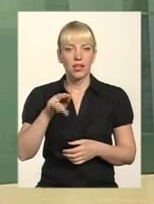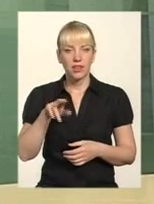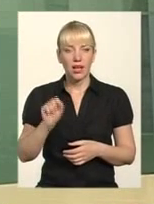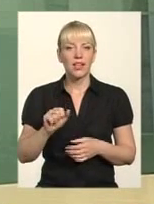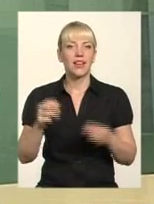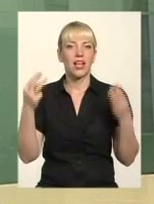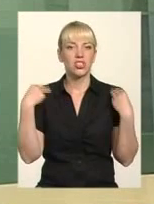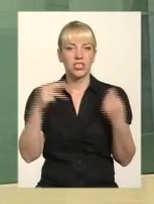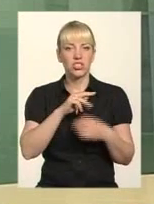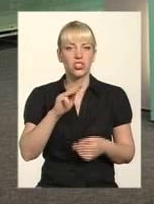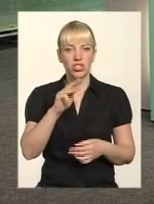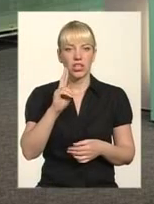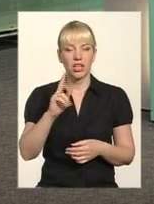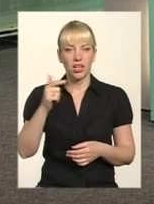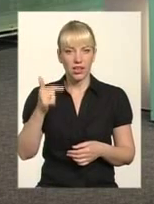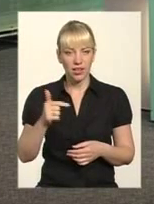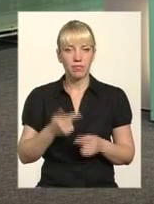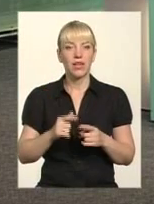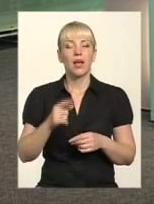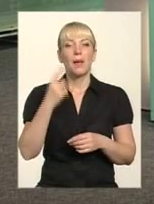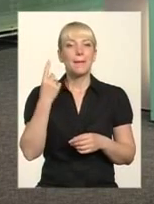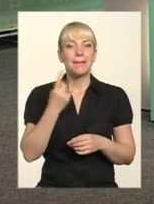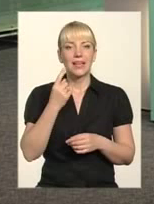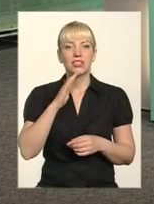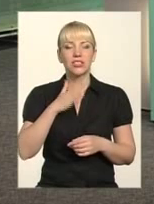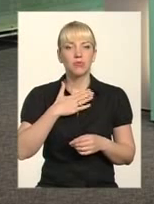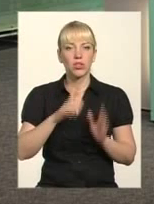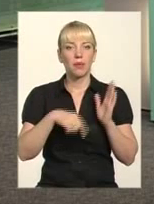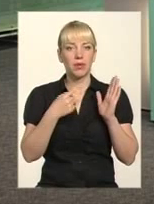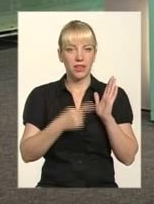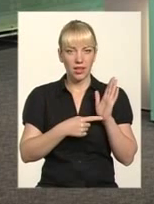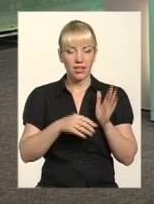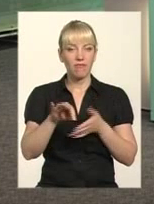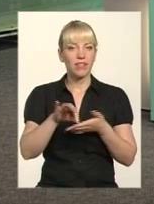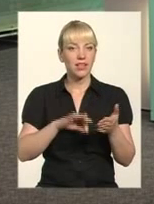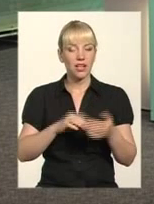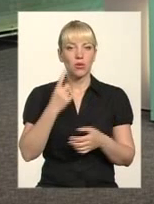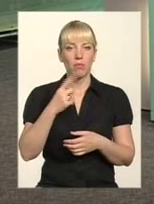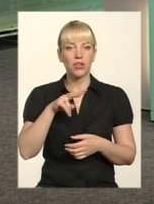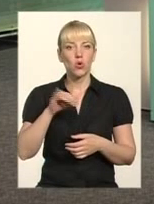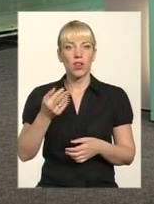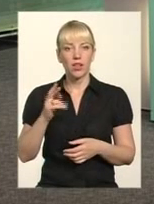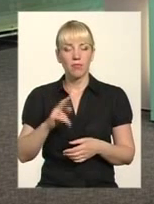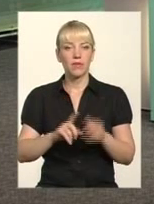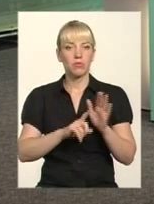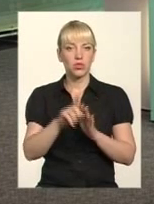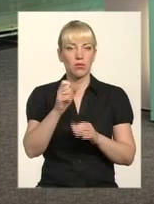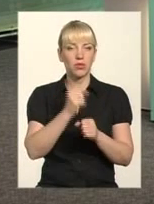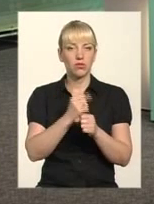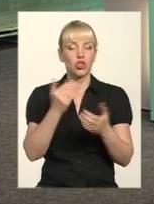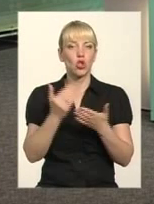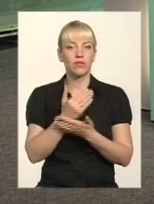Хмельницьку. Вітаю вас у нашій студії. І перше питання, відразу, з 1 липня набув чинності новий закон,